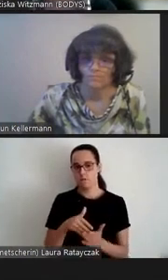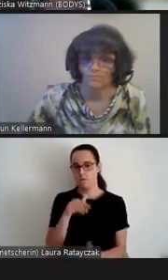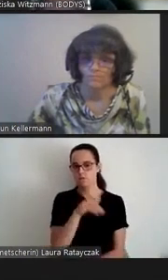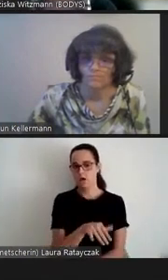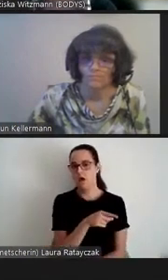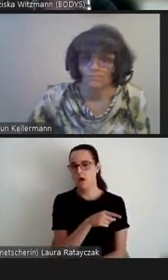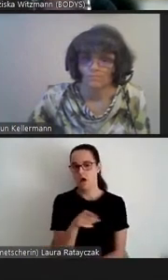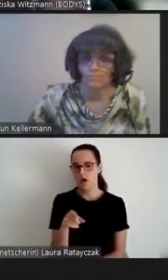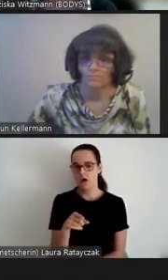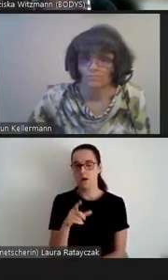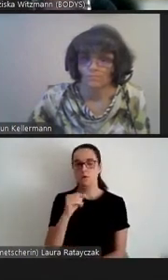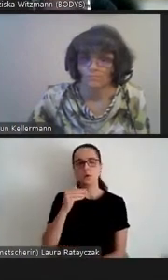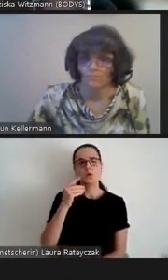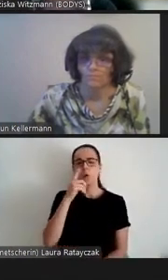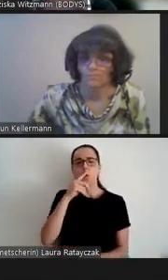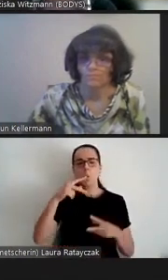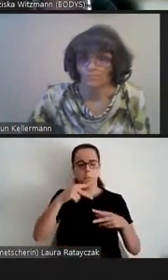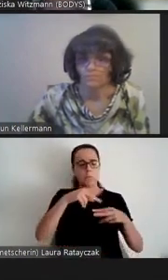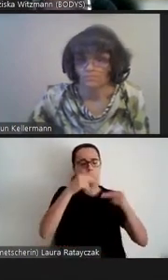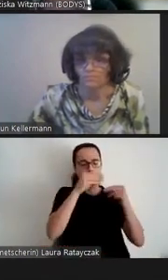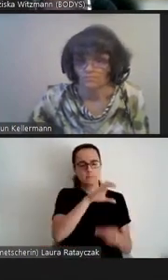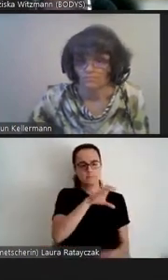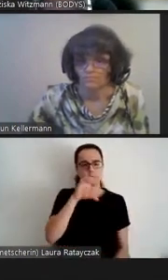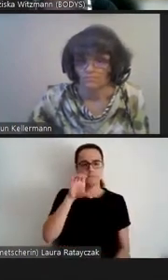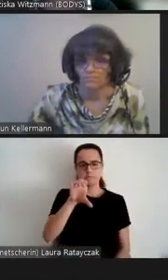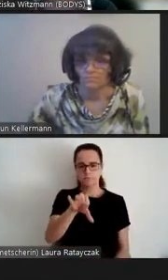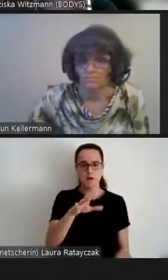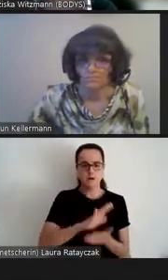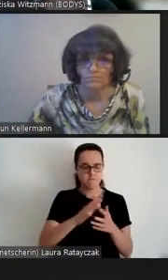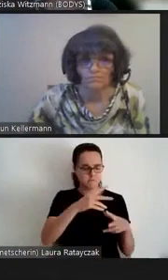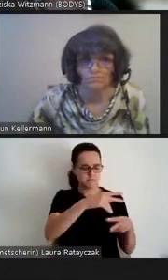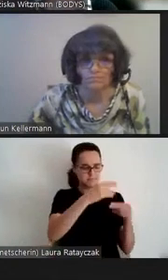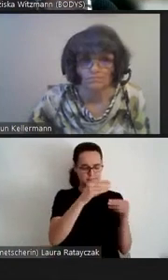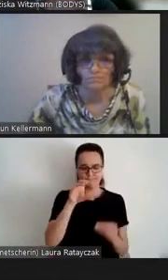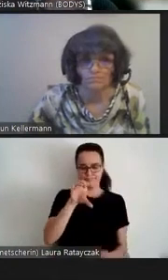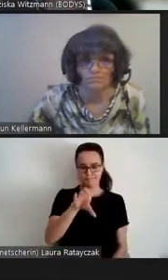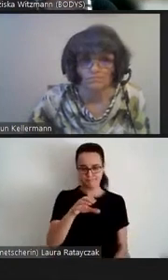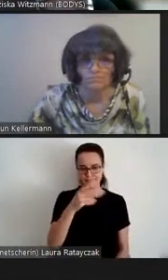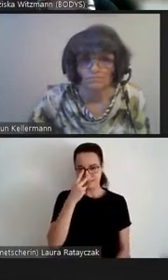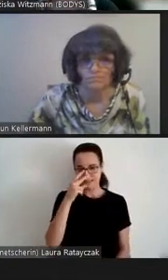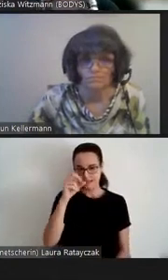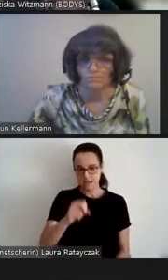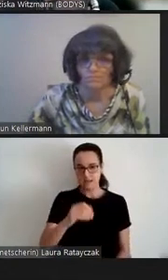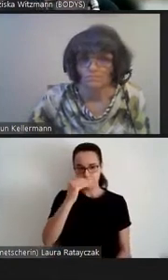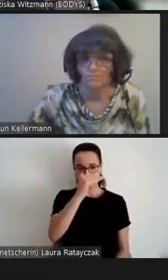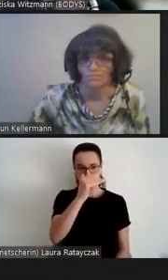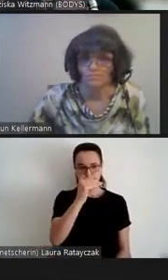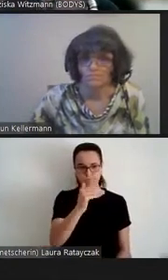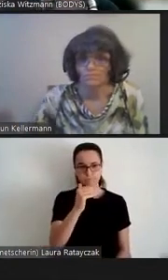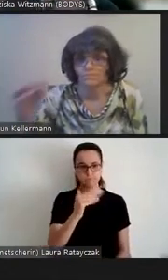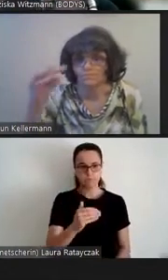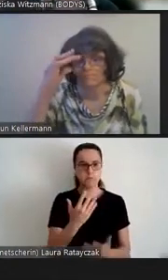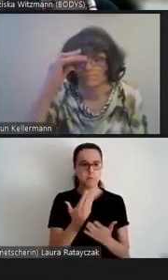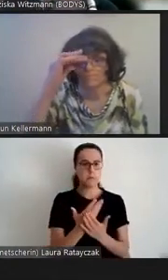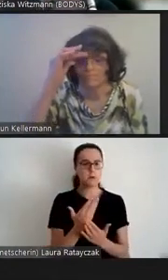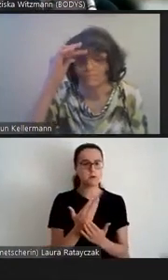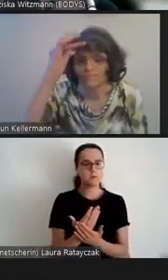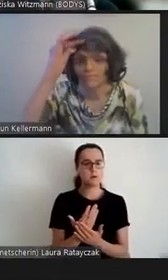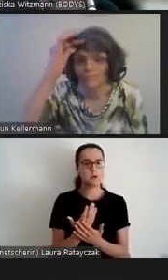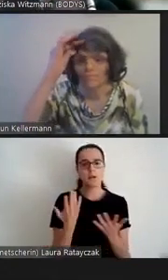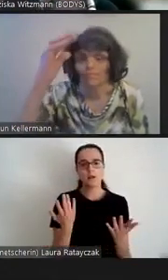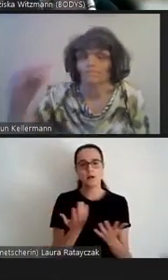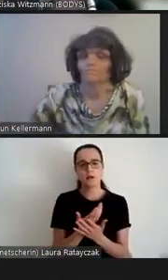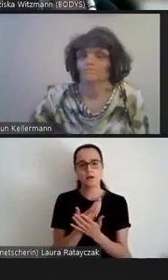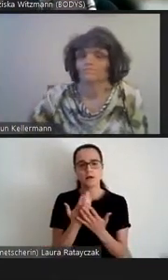das ist hier ein ganzer willkürlicher Auszug. Sie sehen auf der Liste zum Beispiel